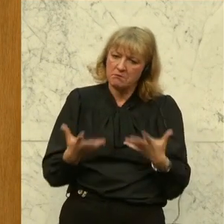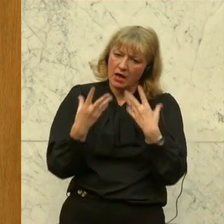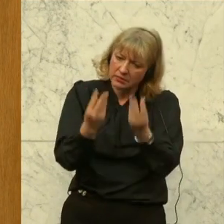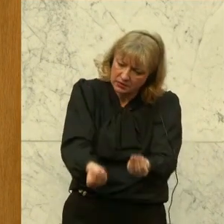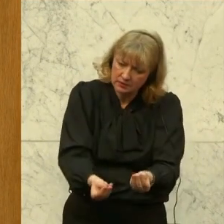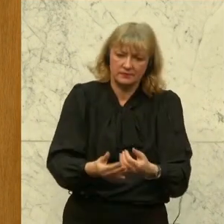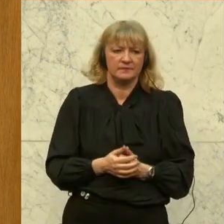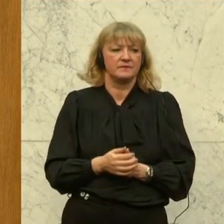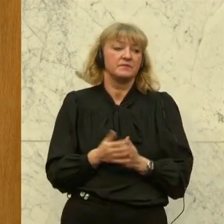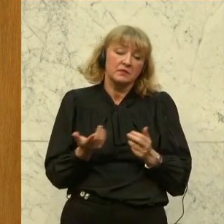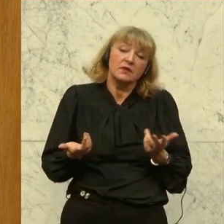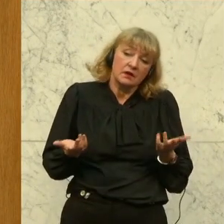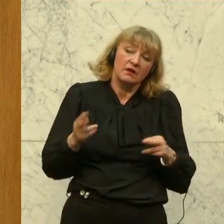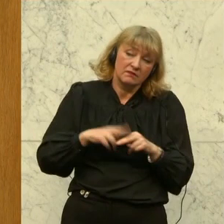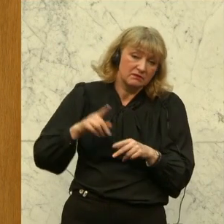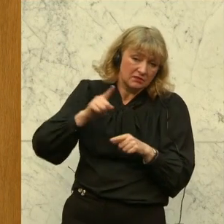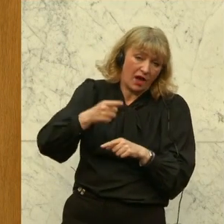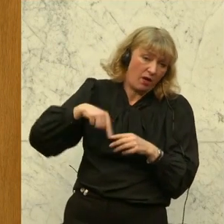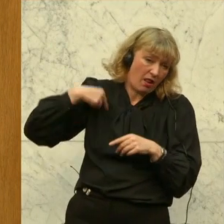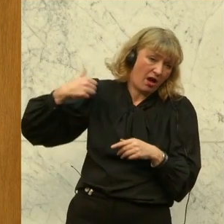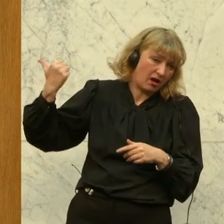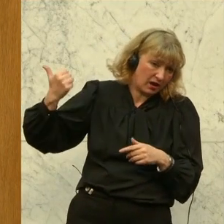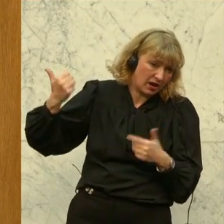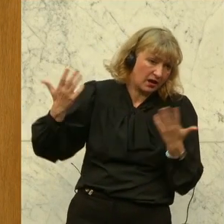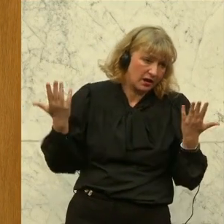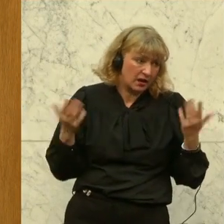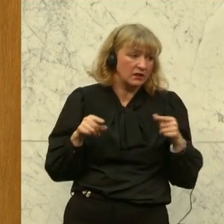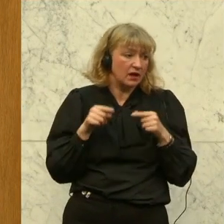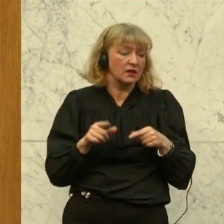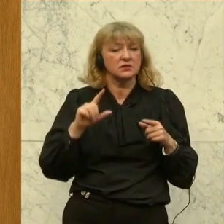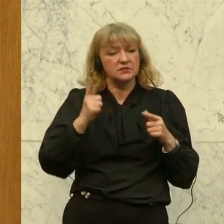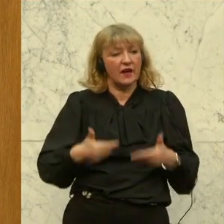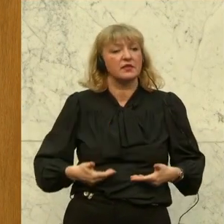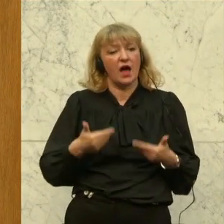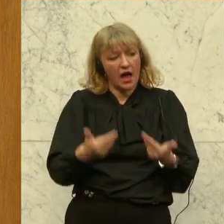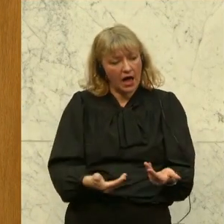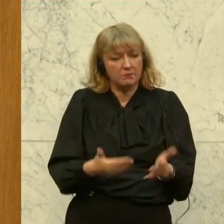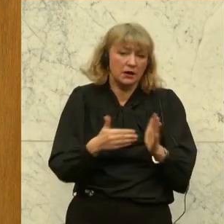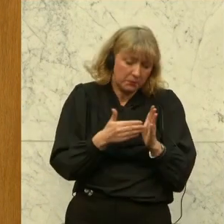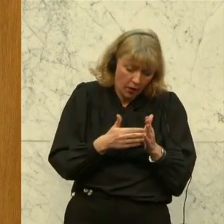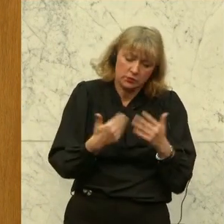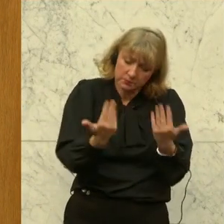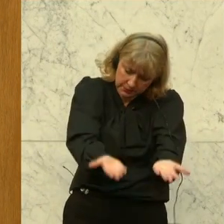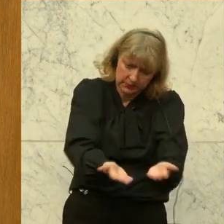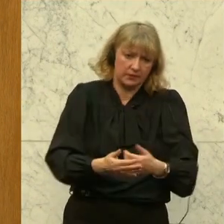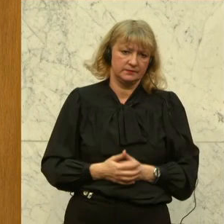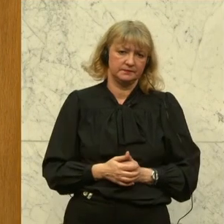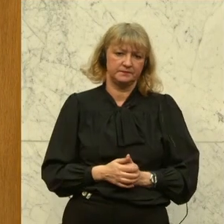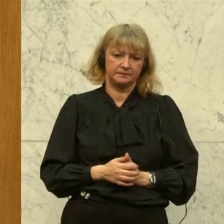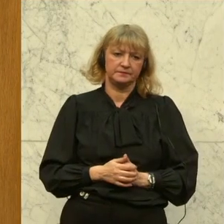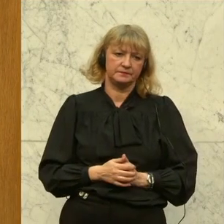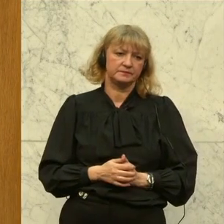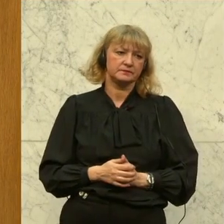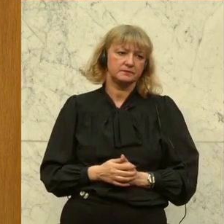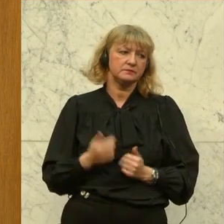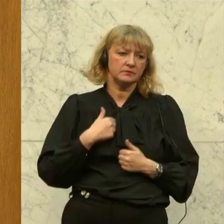solange es eben dauert und solange es diese zweite Heimat braucht. Und